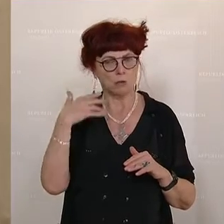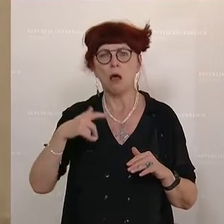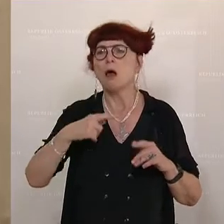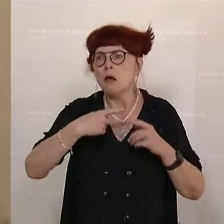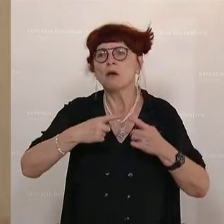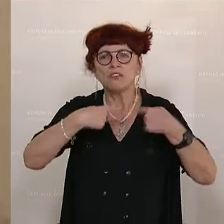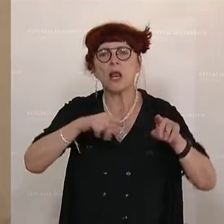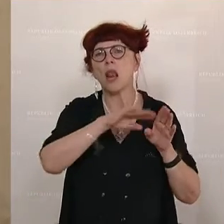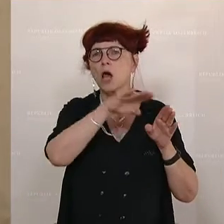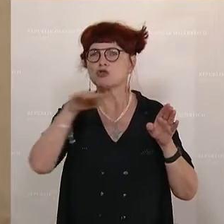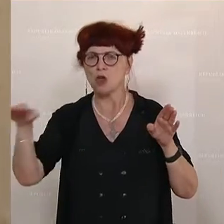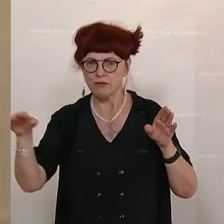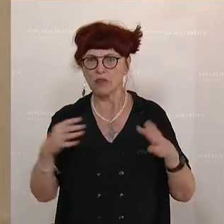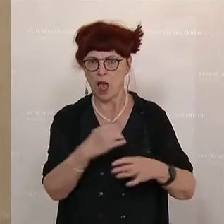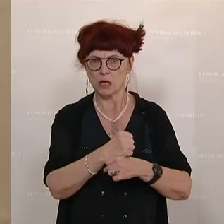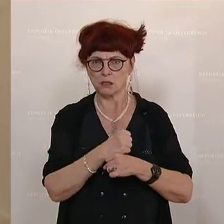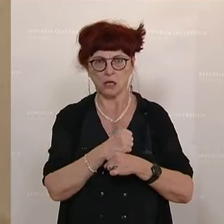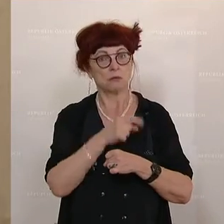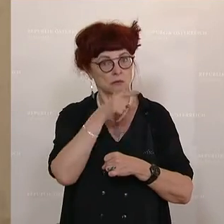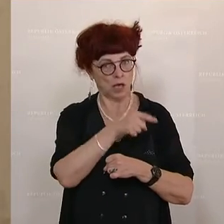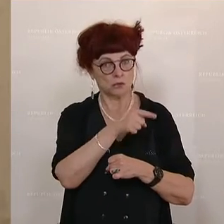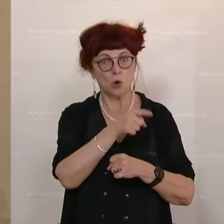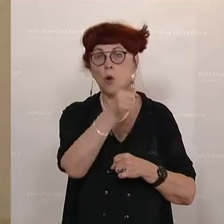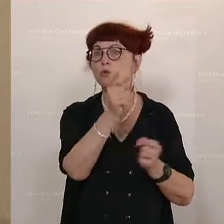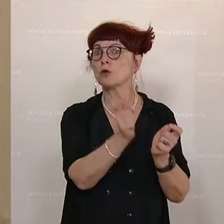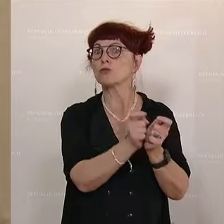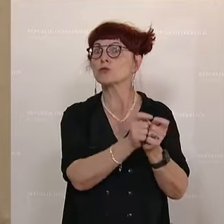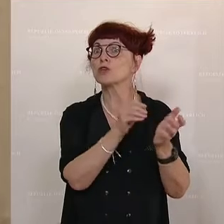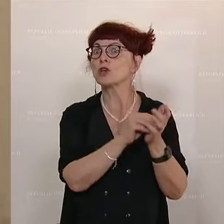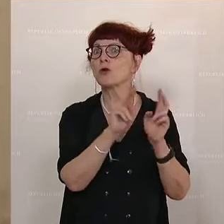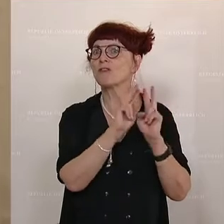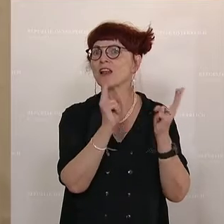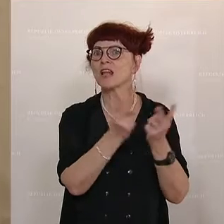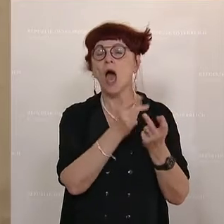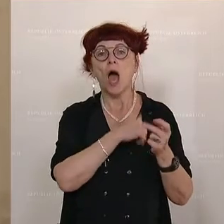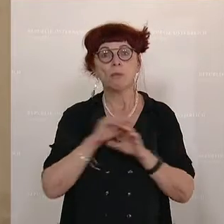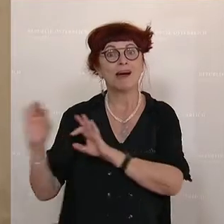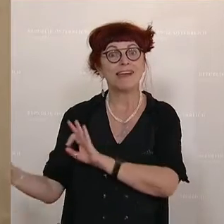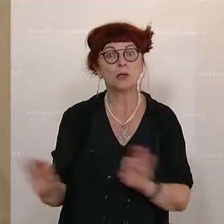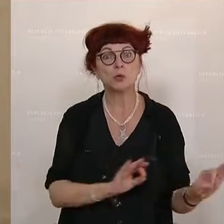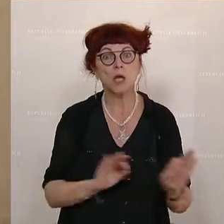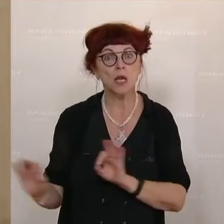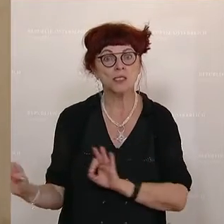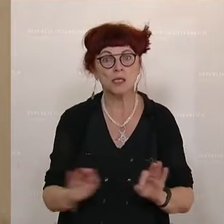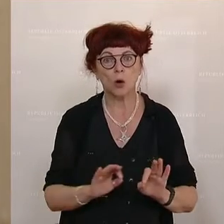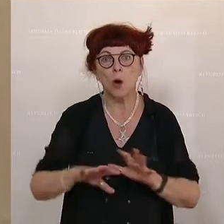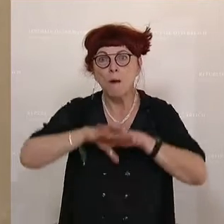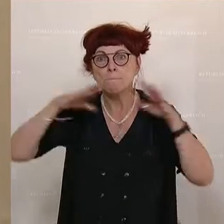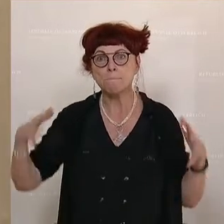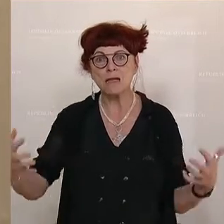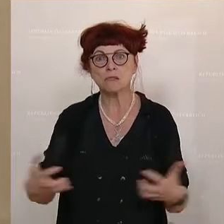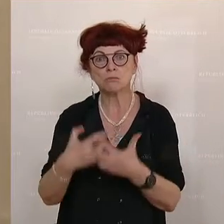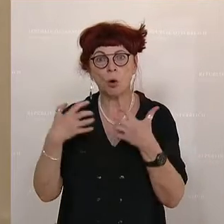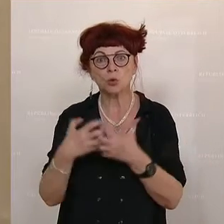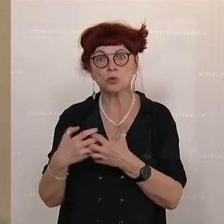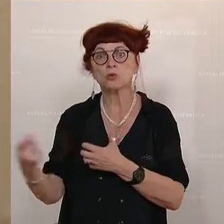Landregionen aufrechterhalten. Dort funktioniert die Welt noch. Aber mit der Industrialisierung und mit der Massenproduktion ist das